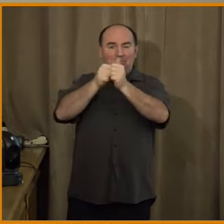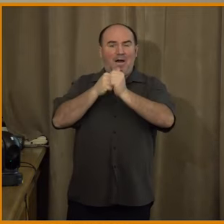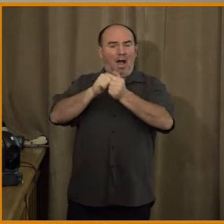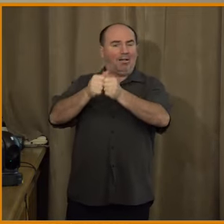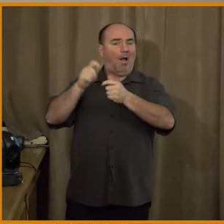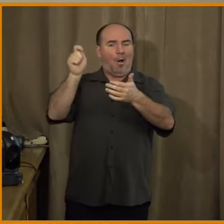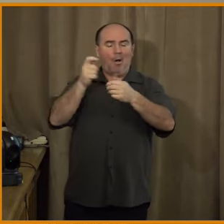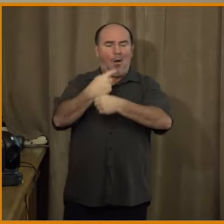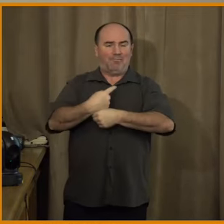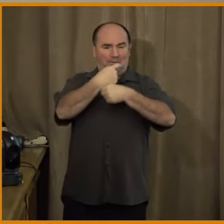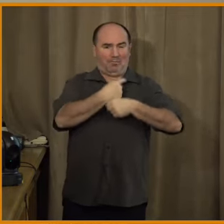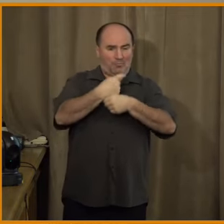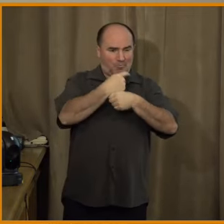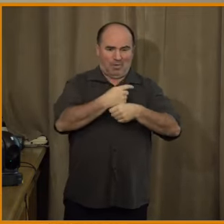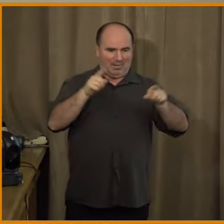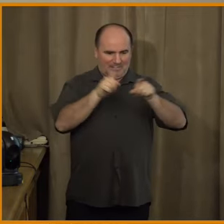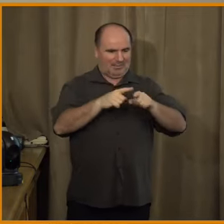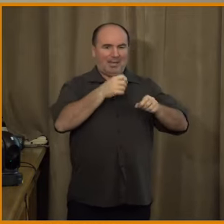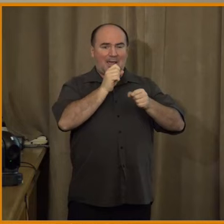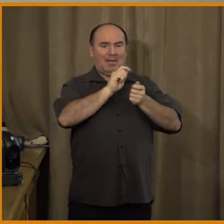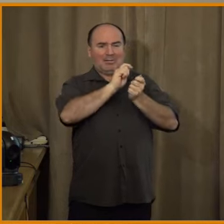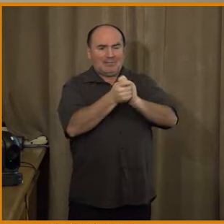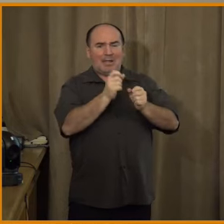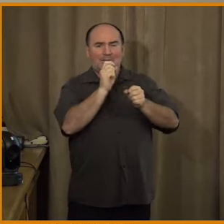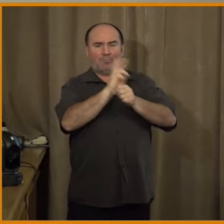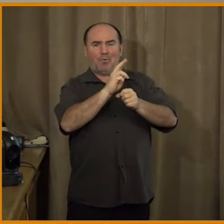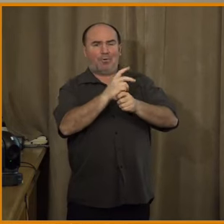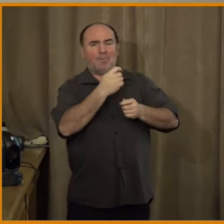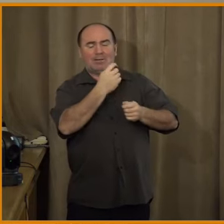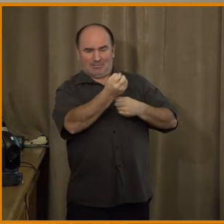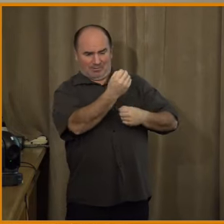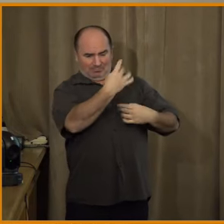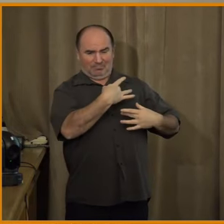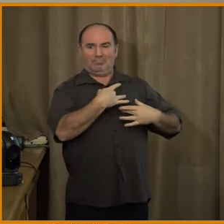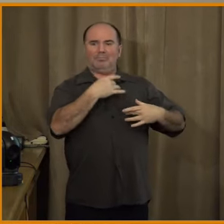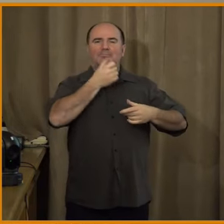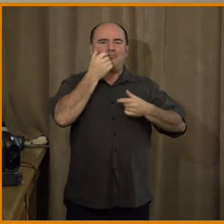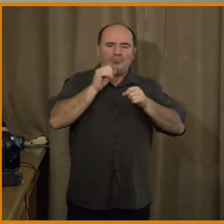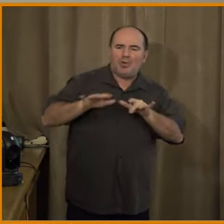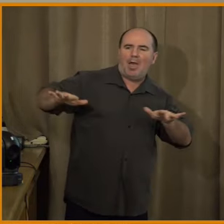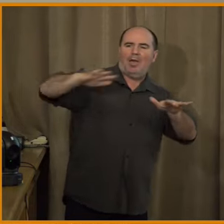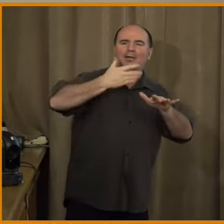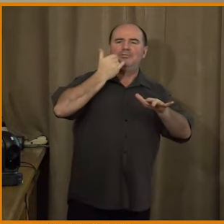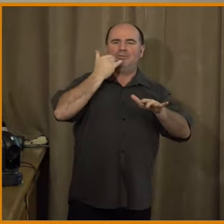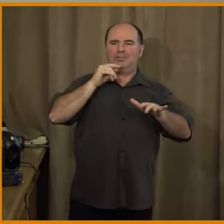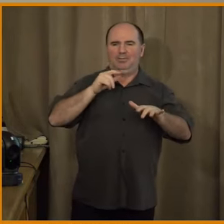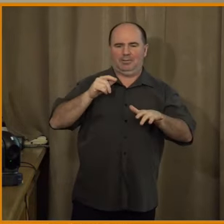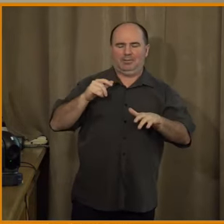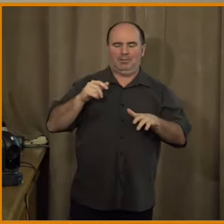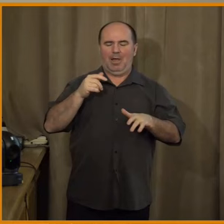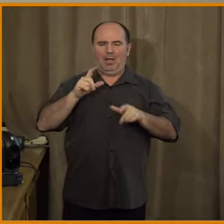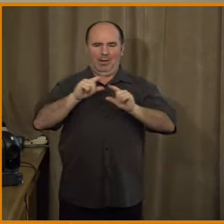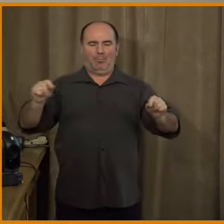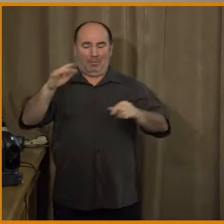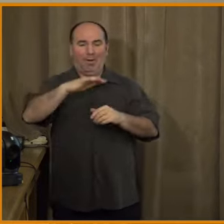paralela extrémně silná. Pak se v podstatě dost dlouho nic nedělo. Měli jsme pana zmocněnce.